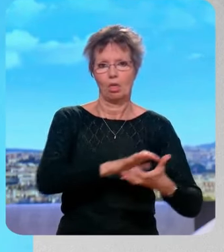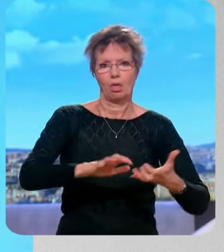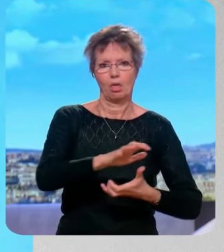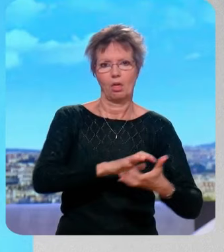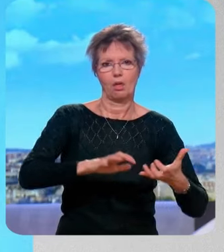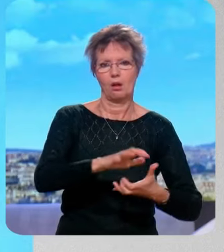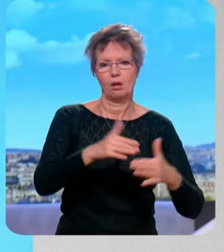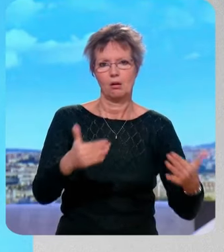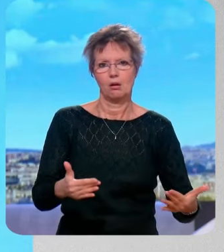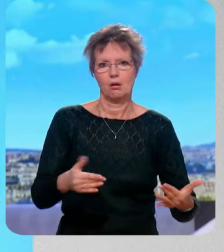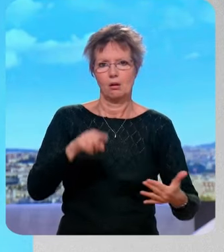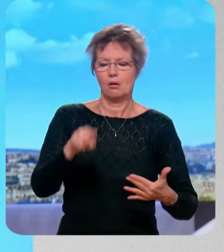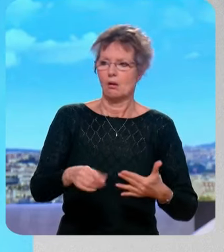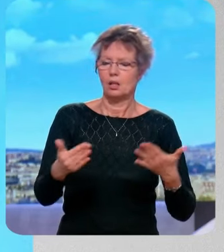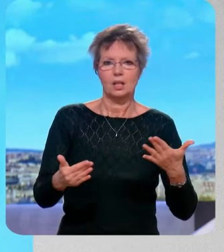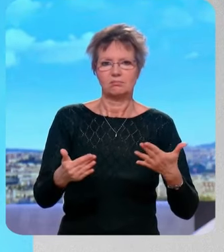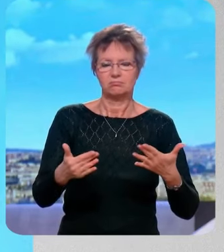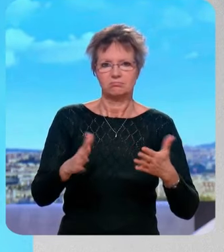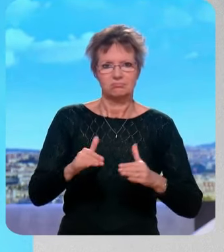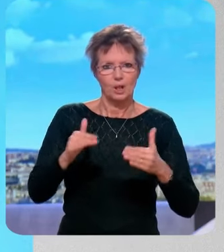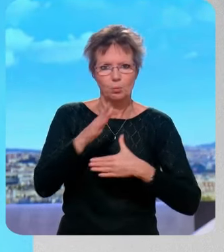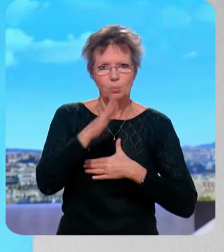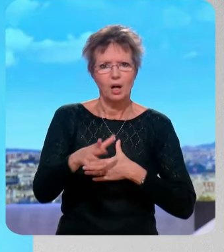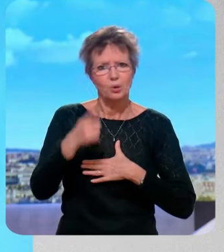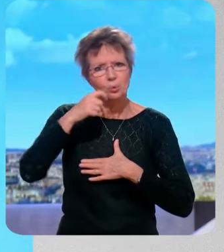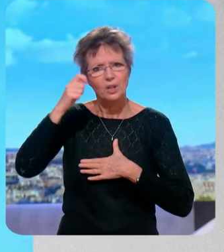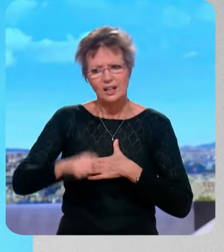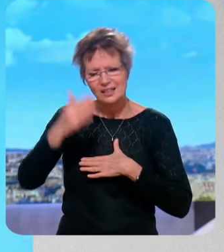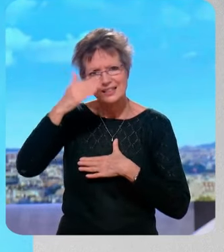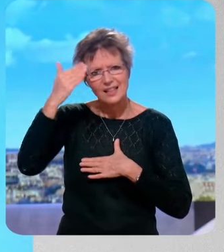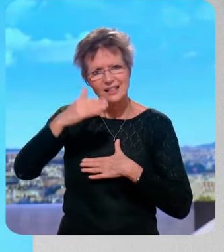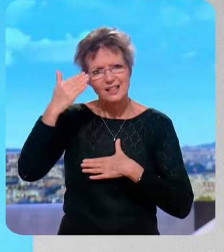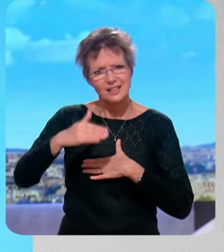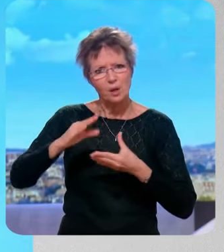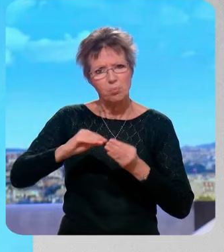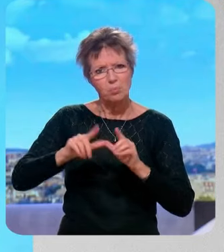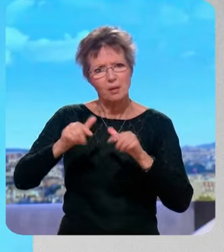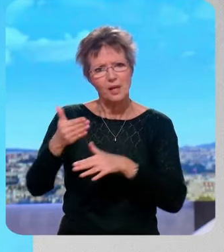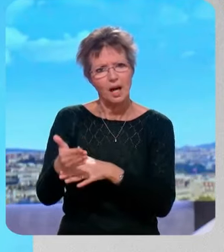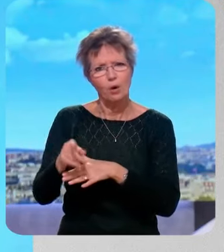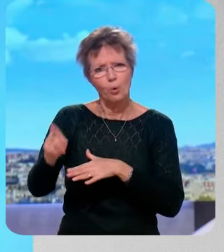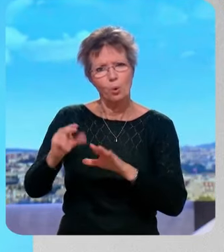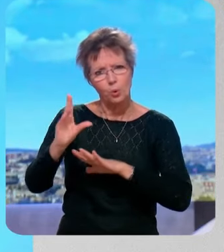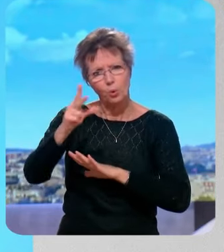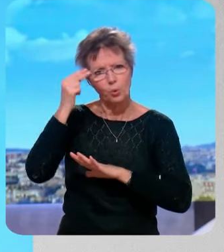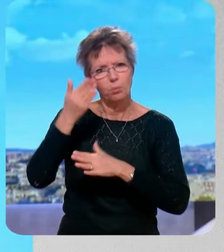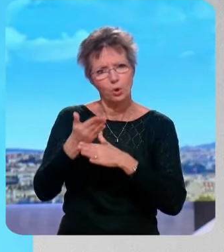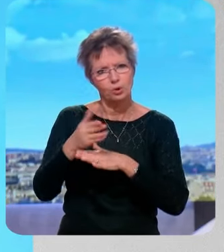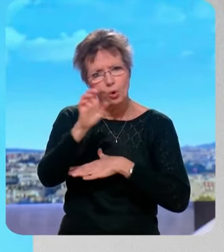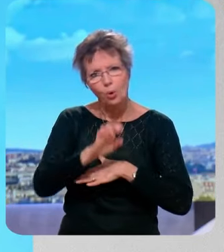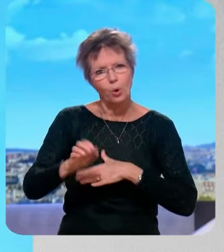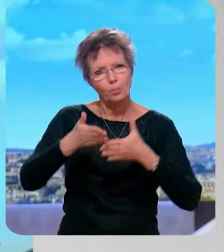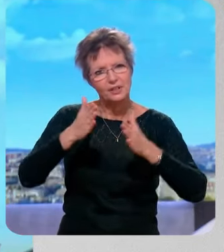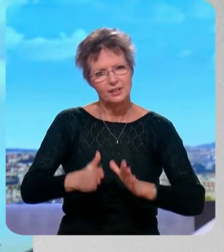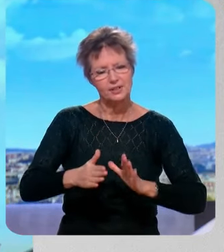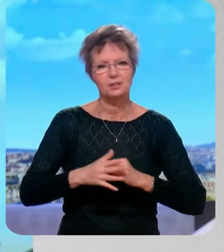collectivement contre les intérêts de l'Ukraine, et donc les Ukrainiens qui entendent aussi cette difficulté-là, je suis sûr qu'ils comprendront la mesure qui va s'organiser au niveau européen. Donc